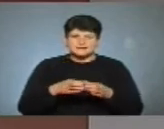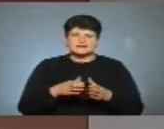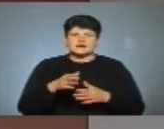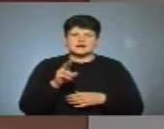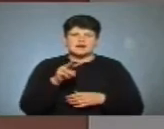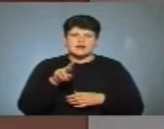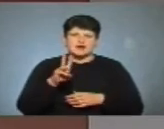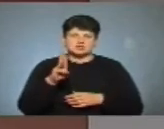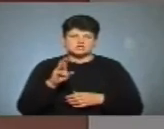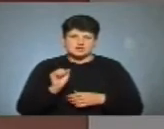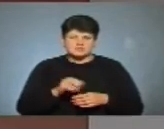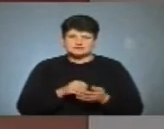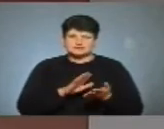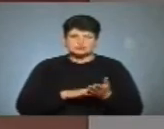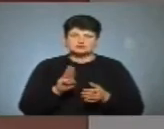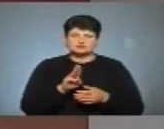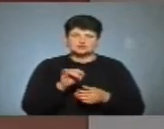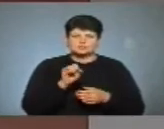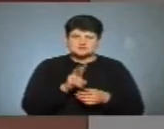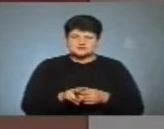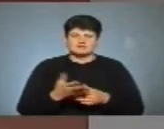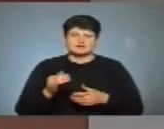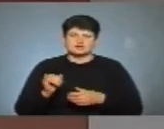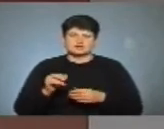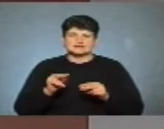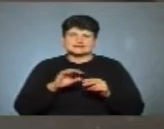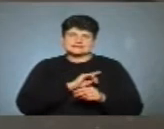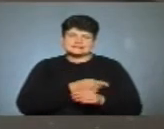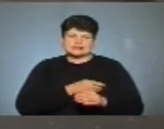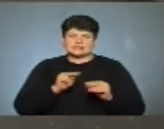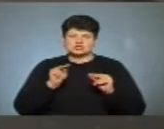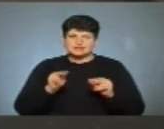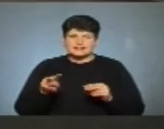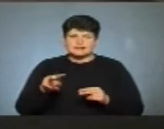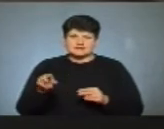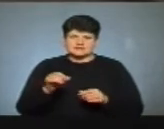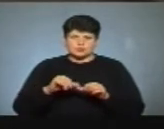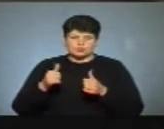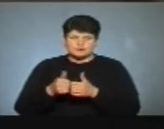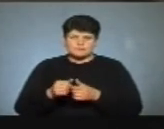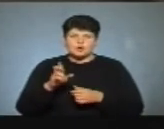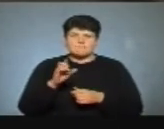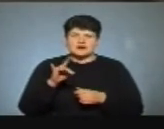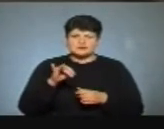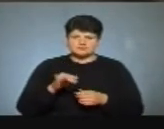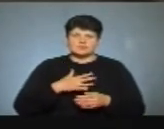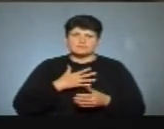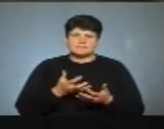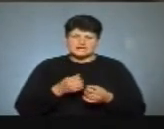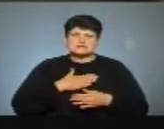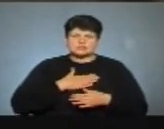ТВК і партію «Сила і честь» Лановецька комісія. По «Батьківщині» у нас прийнято задоволено позов,